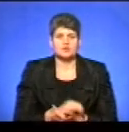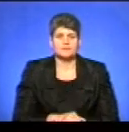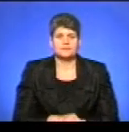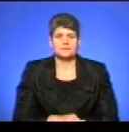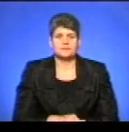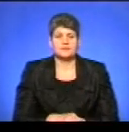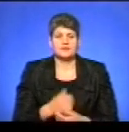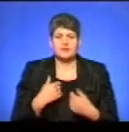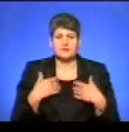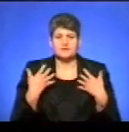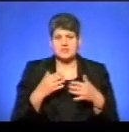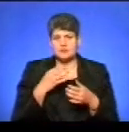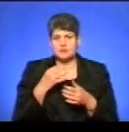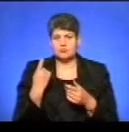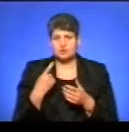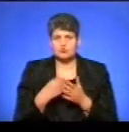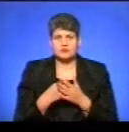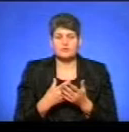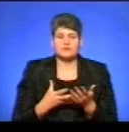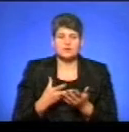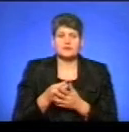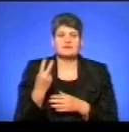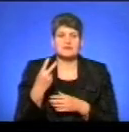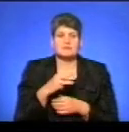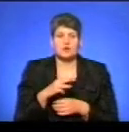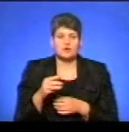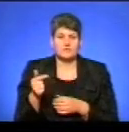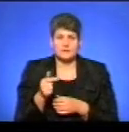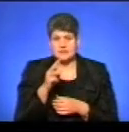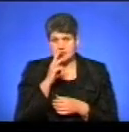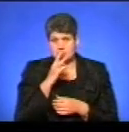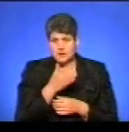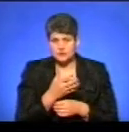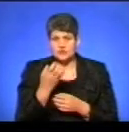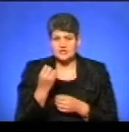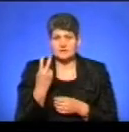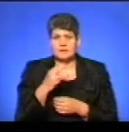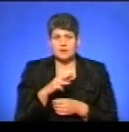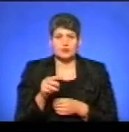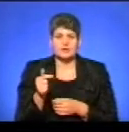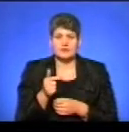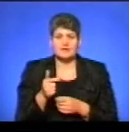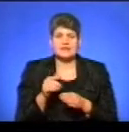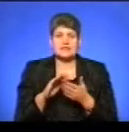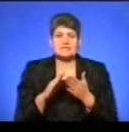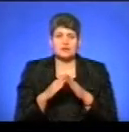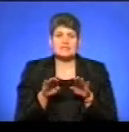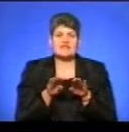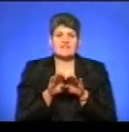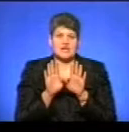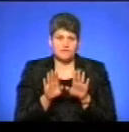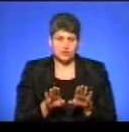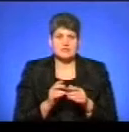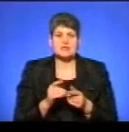Значить, я вже сказав, з обласного бюджету ми дофінансували майже 20 мільйонів гривень на заробітну плату, і зараз ще 2 мільйони гривень в ситуації в Рівниці. Вся справа в тому,